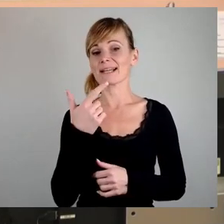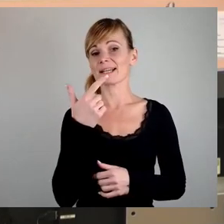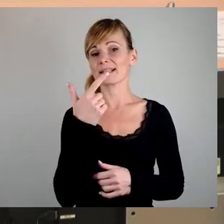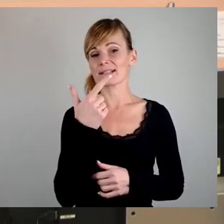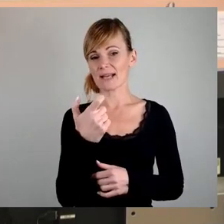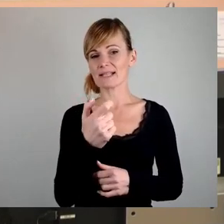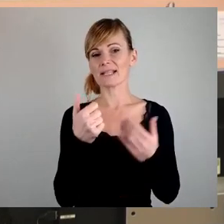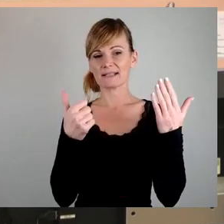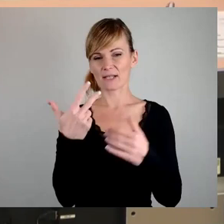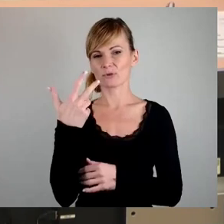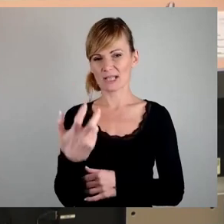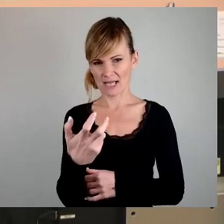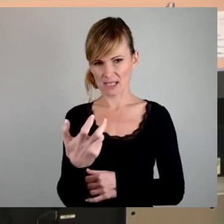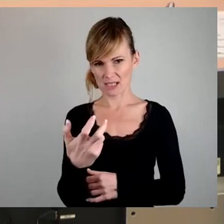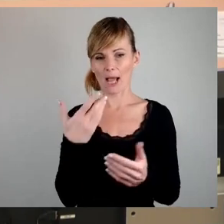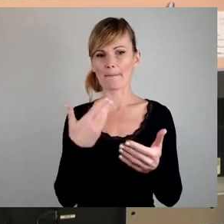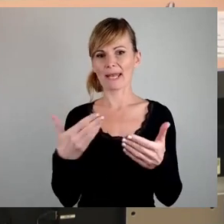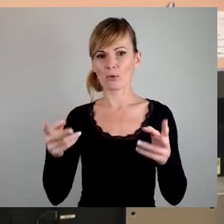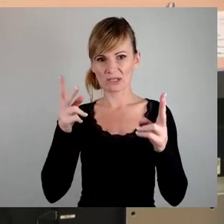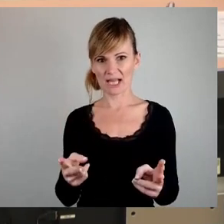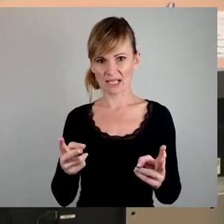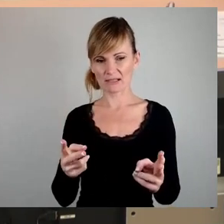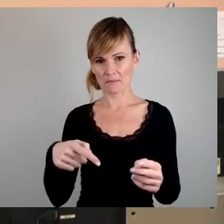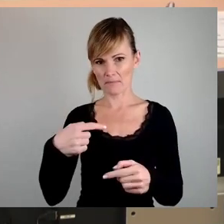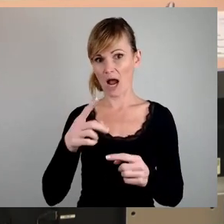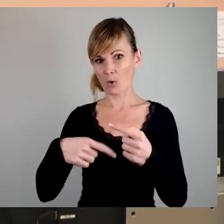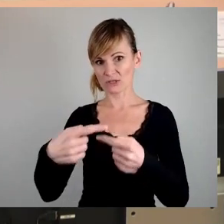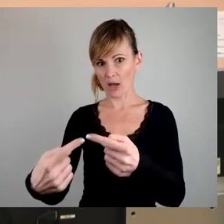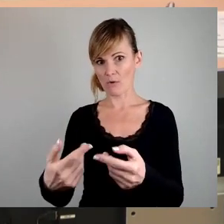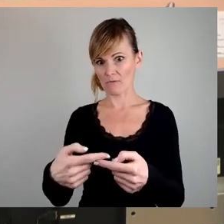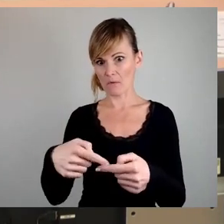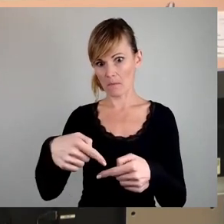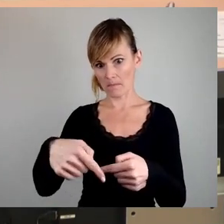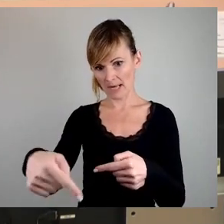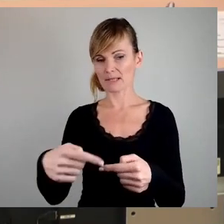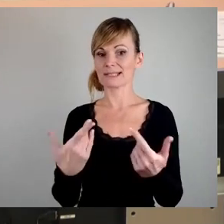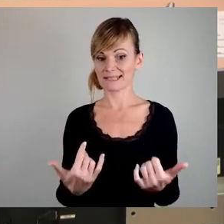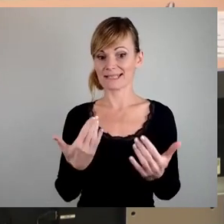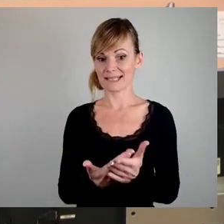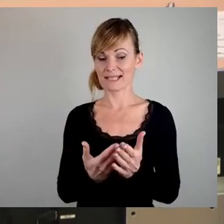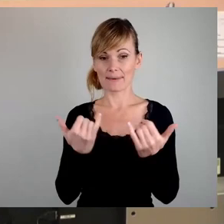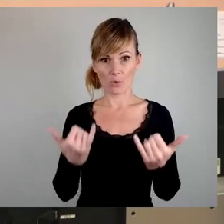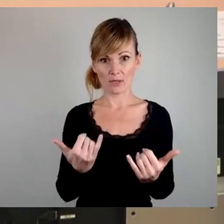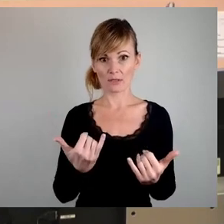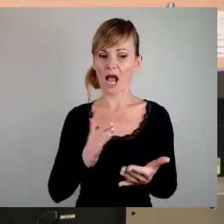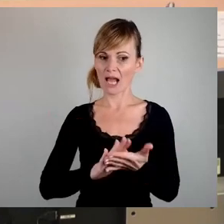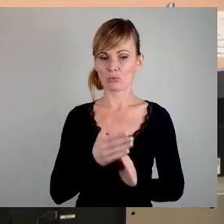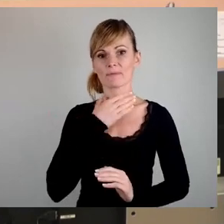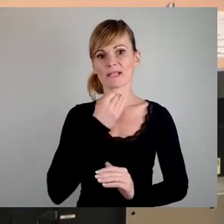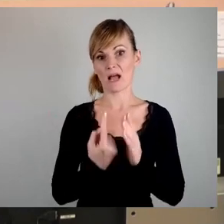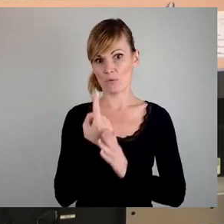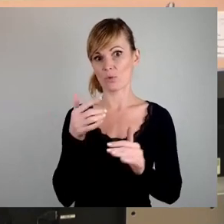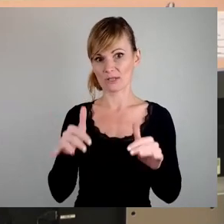Belegungsrechte ist auch heute schon dringend Handlungsbedarf gegeben. Von dem zur Gründung der WID